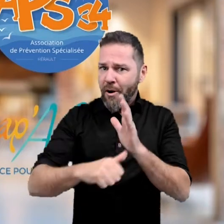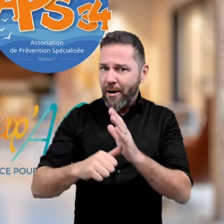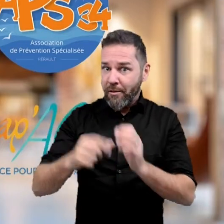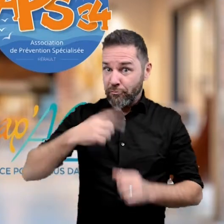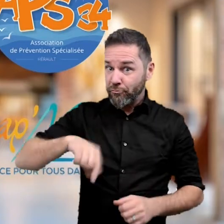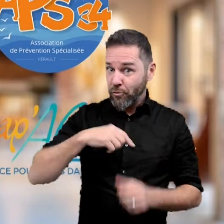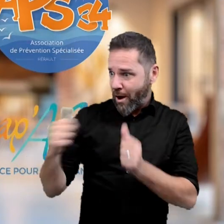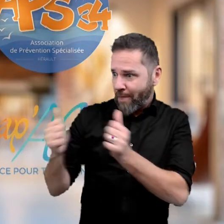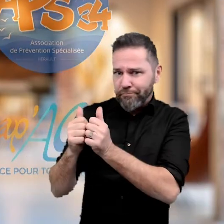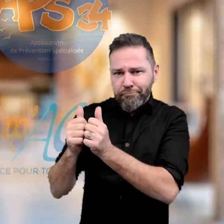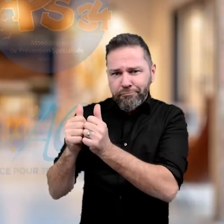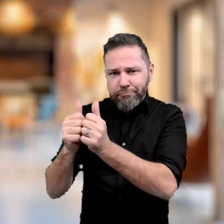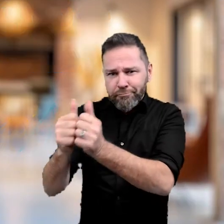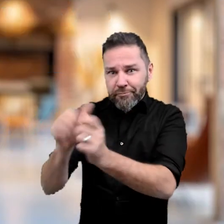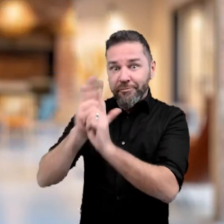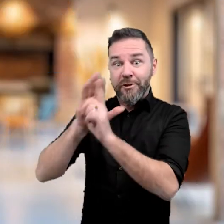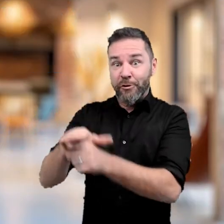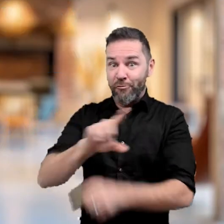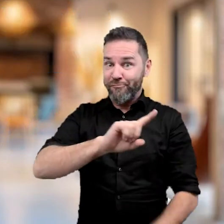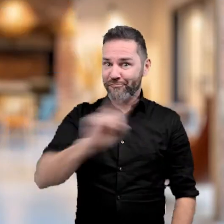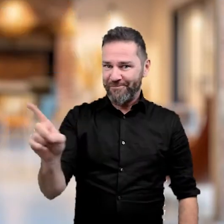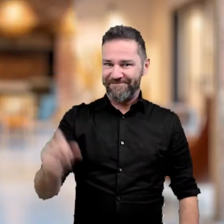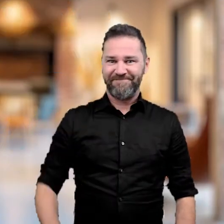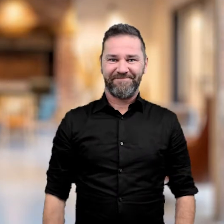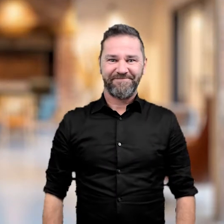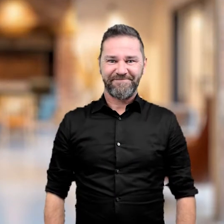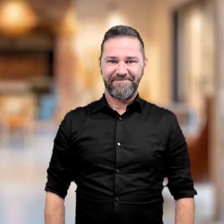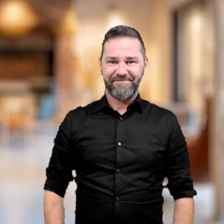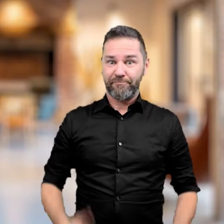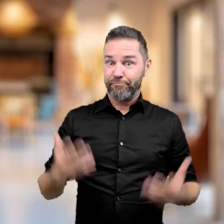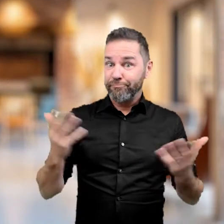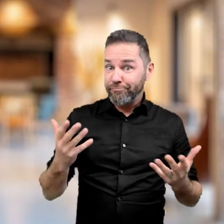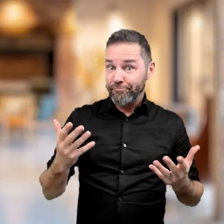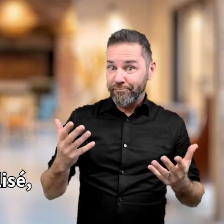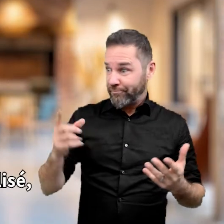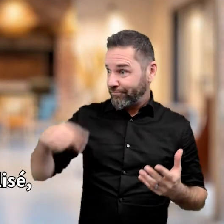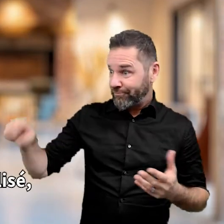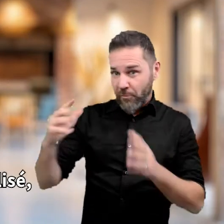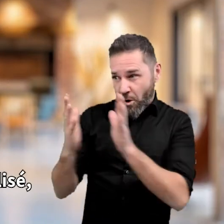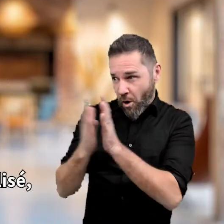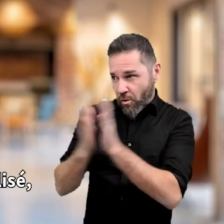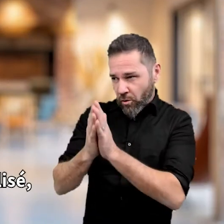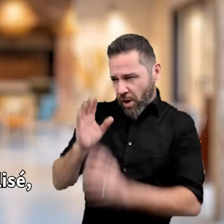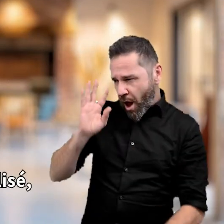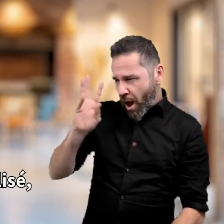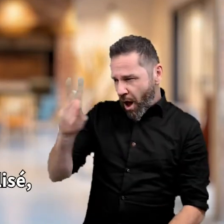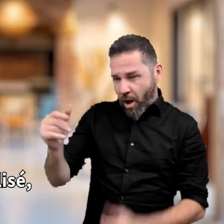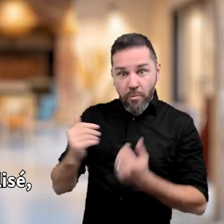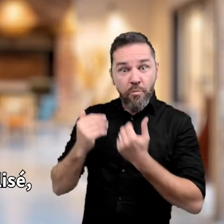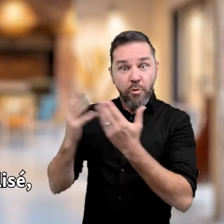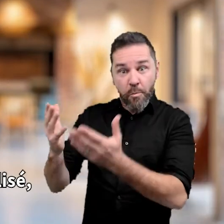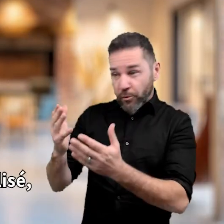et non discriminante. Autrement dit, aller à leur rencontre et leur proposer un soutien global,